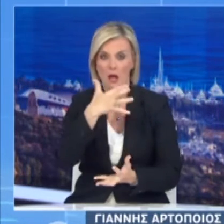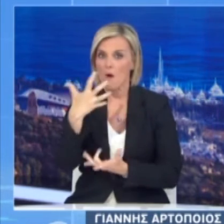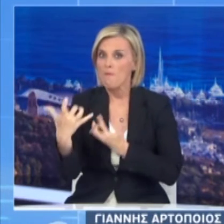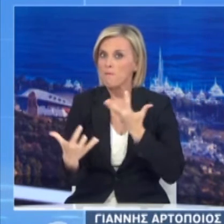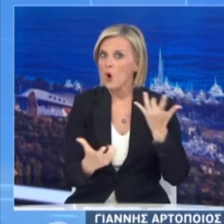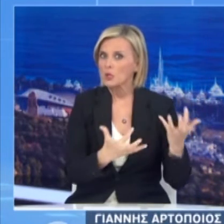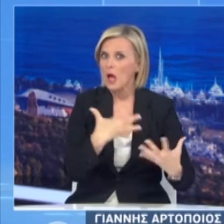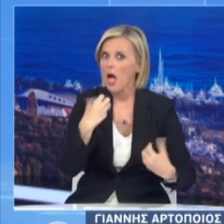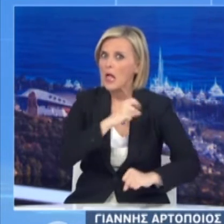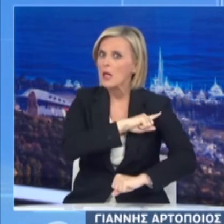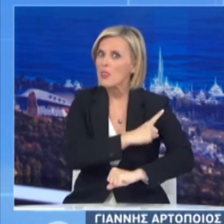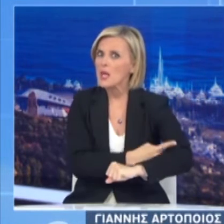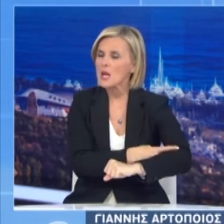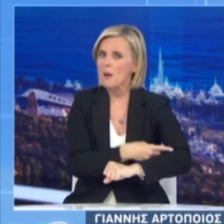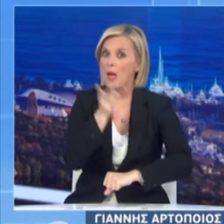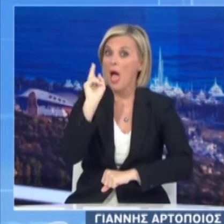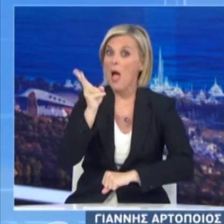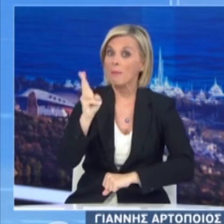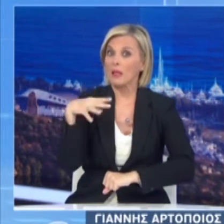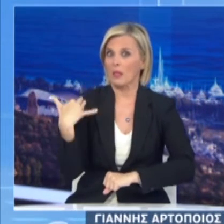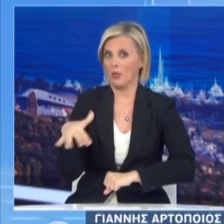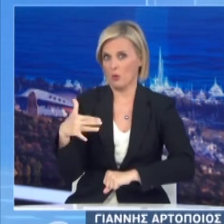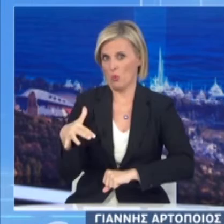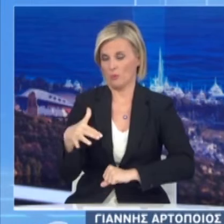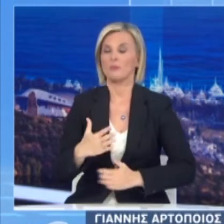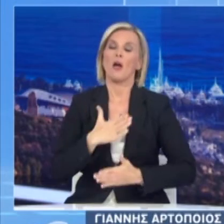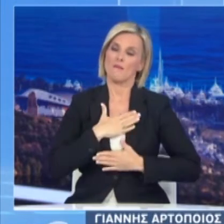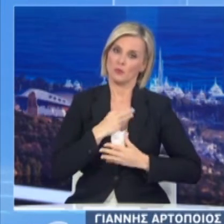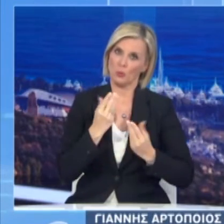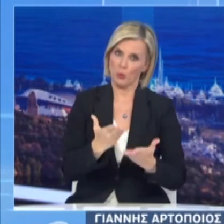έχει δύναμη. Ας μην την υποτιμάμε. Σας ευχαριστώ.